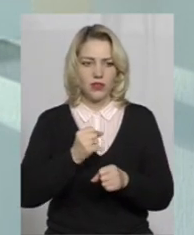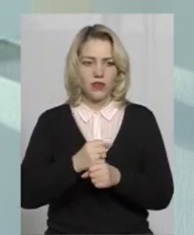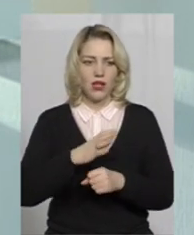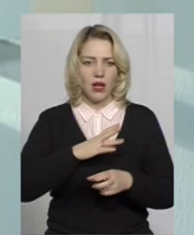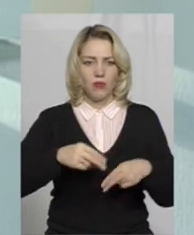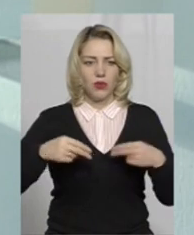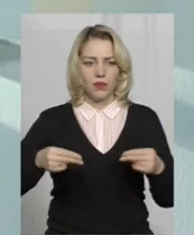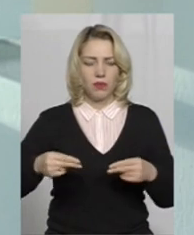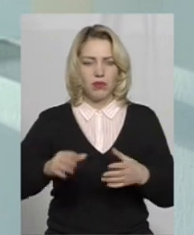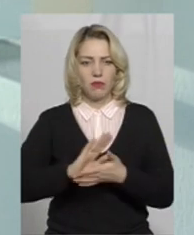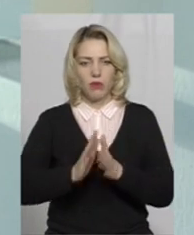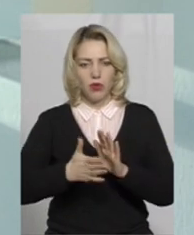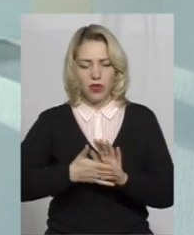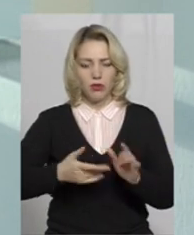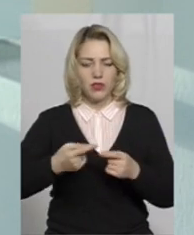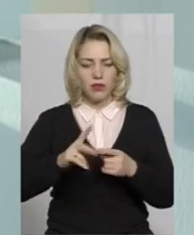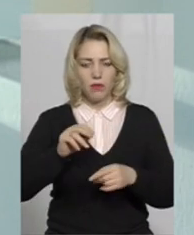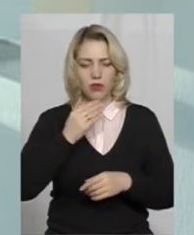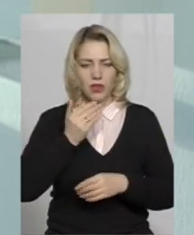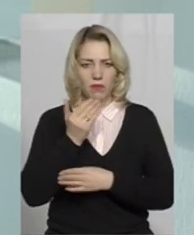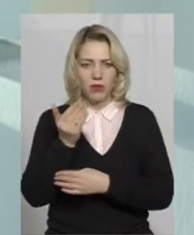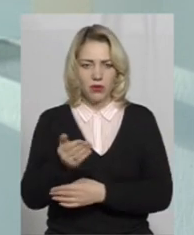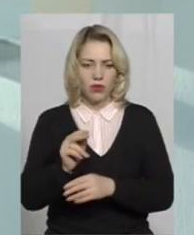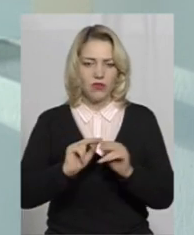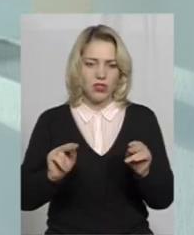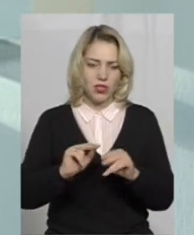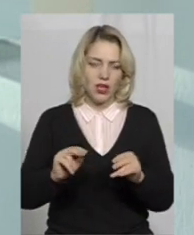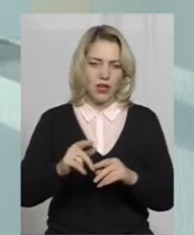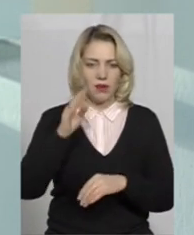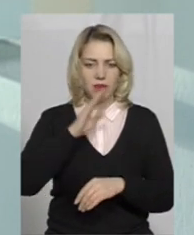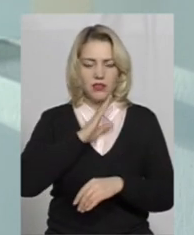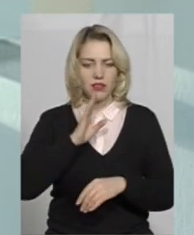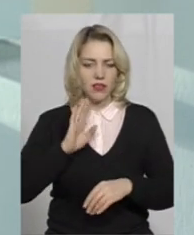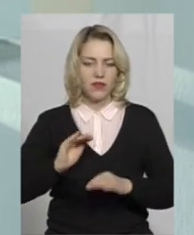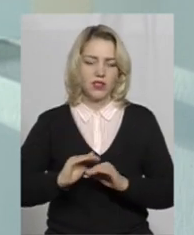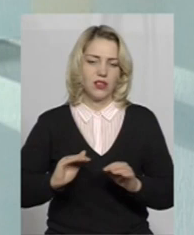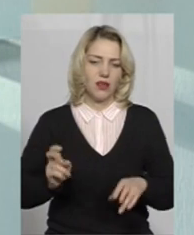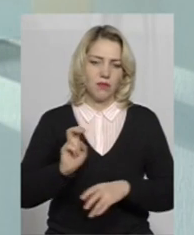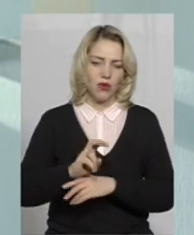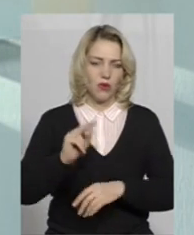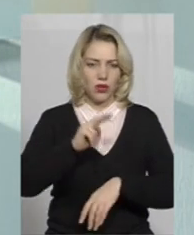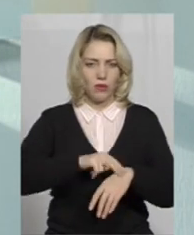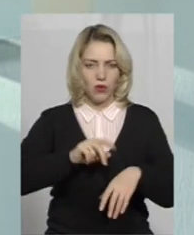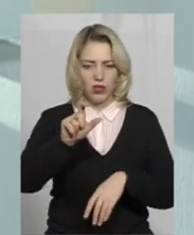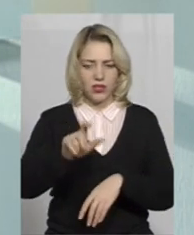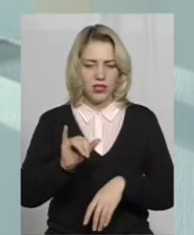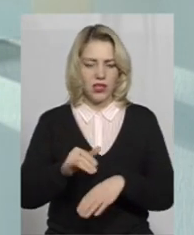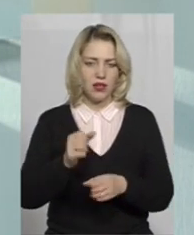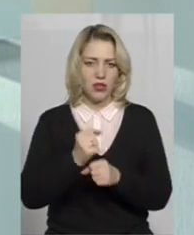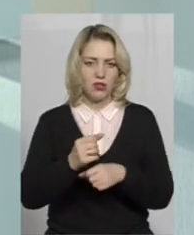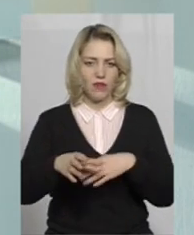було підписано меморандуму. Це по запиту вчителів, батьків, дітей приходили поліцейські і працювали з дітьми.